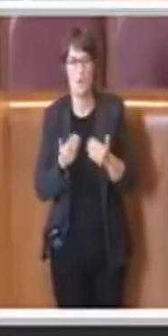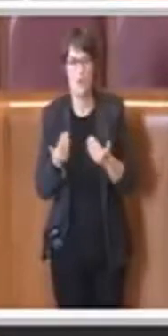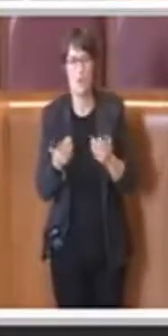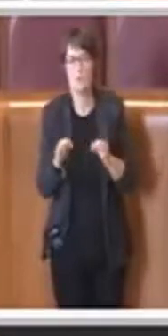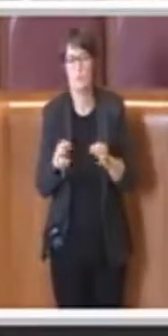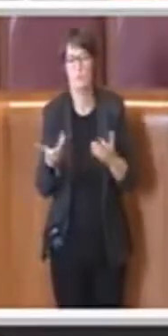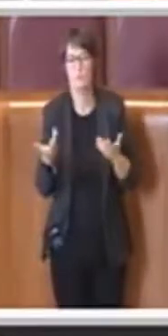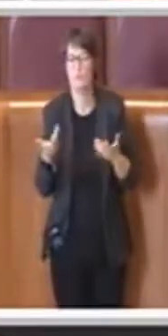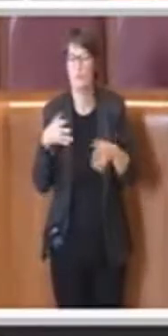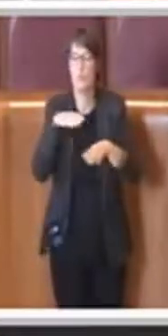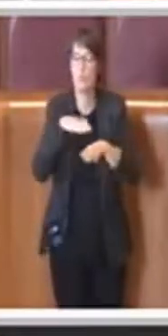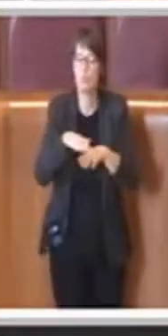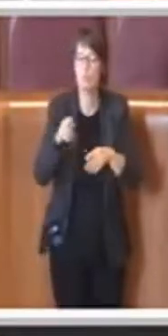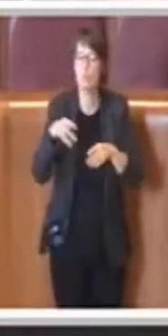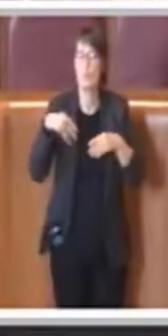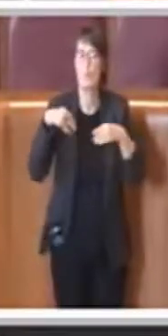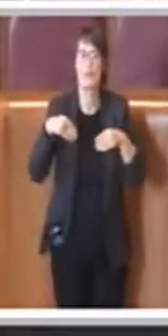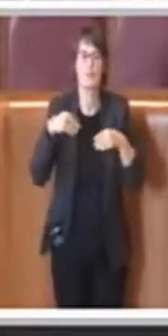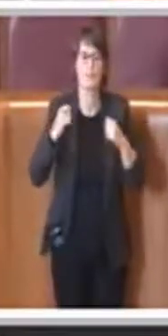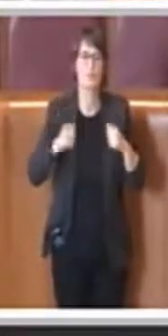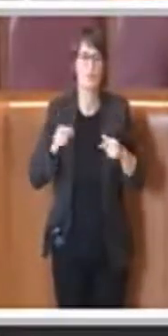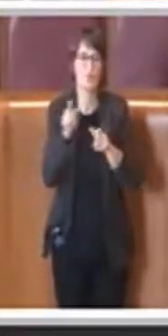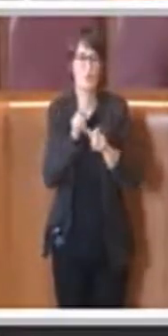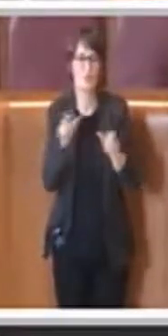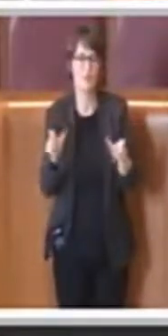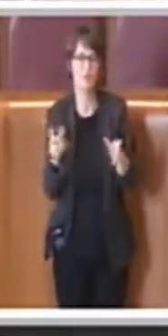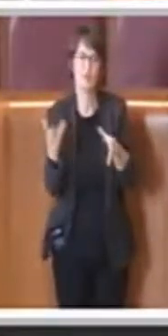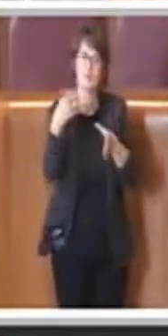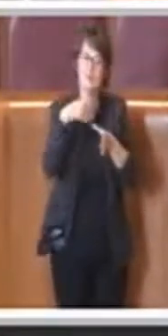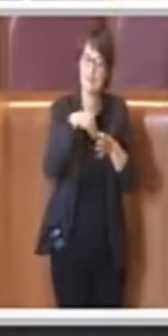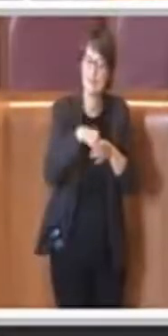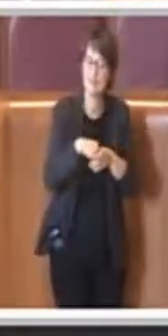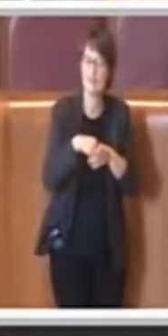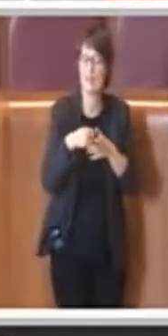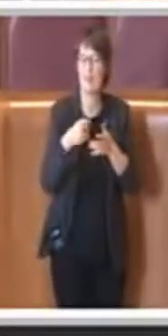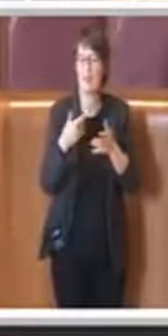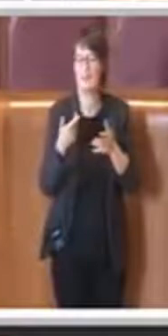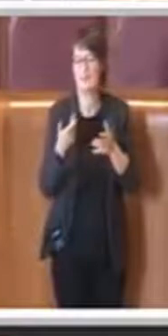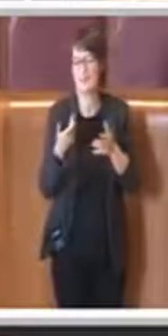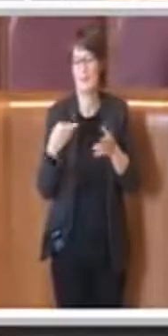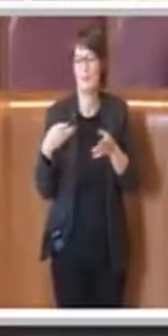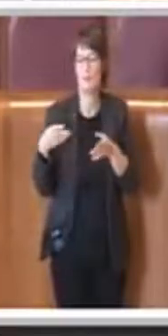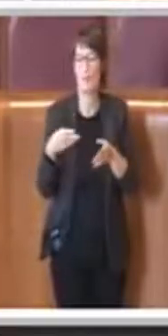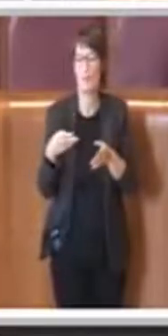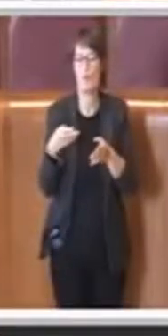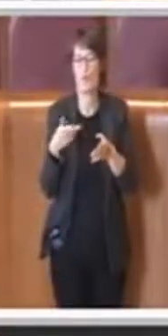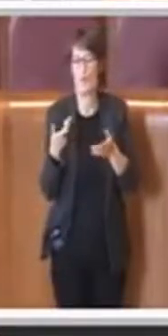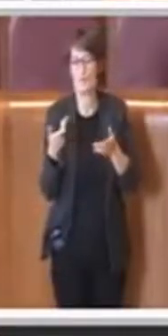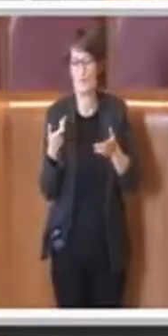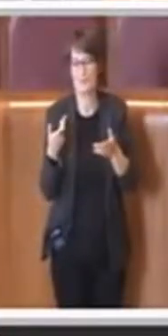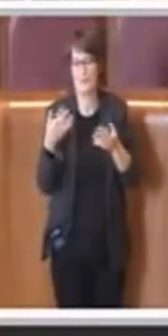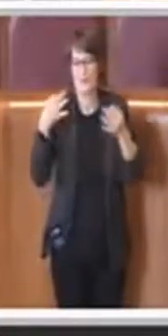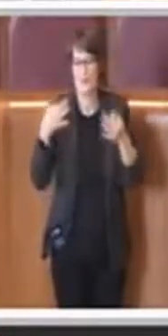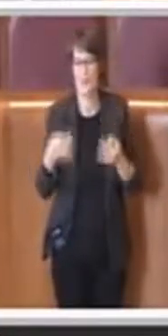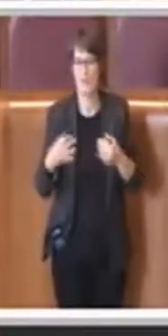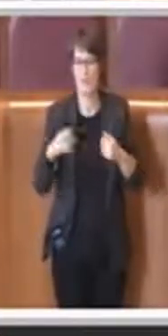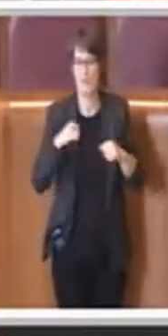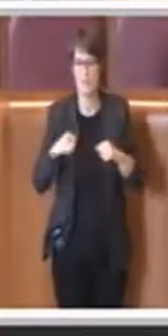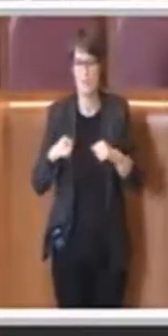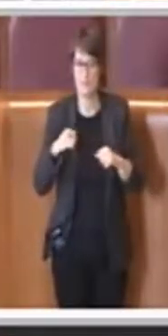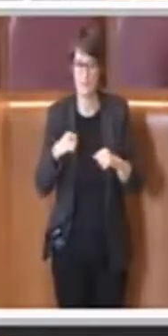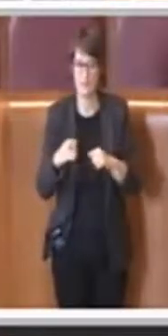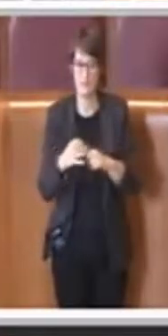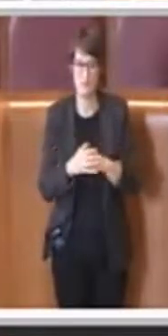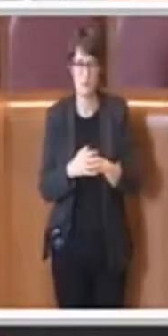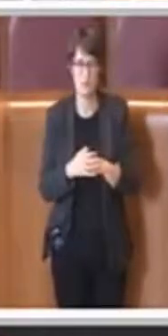partecipazione effettivamente dei cittadini ai processi decisionali. Non è un processo semplice anche perché è un modo